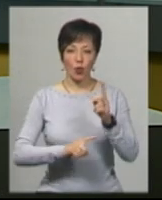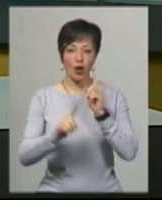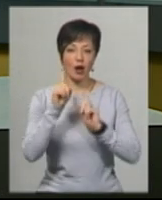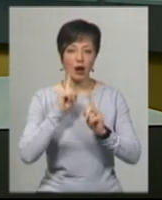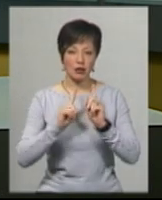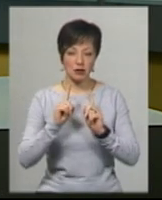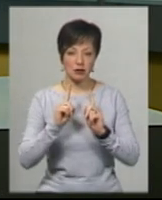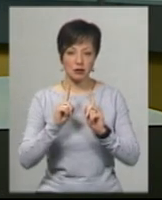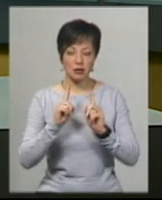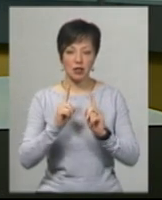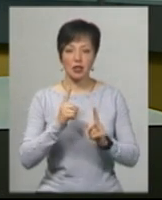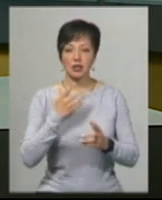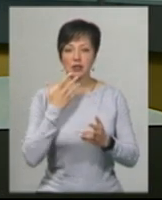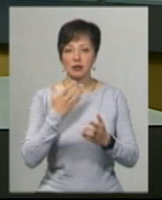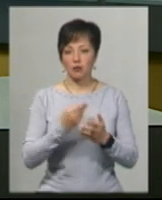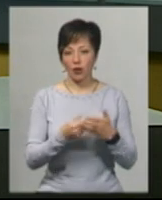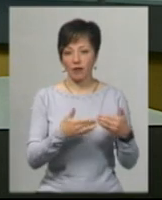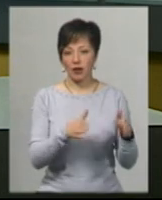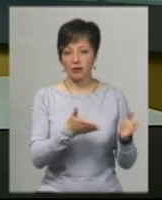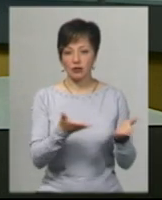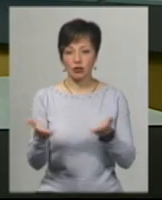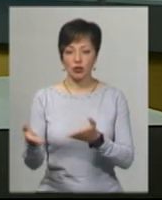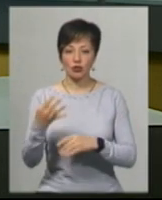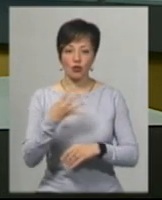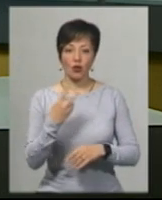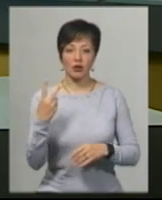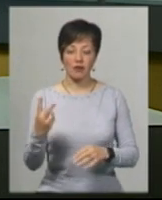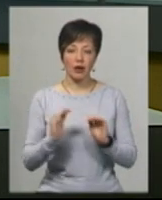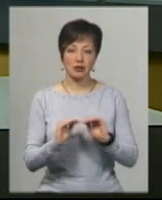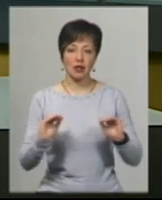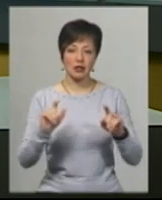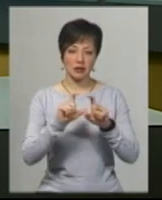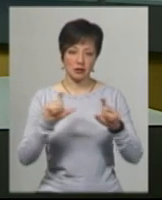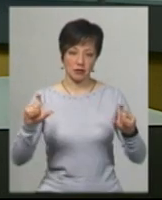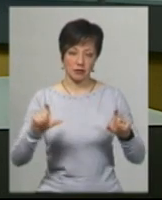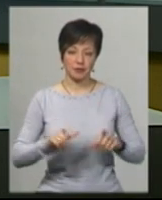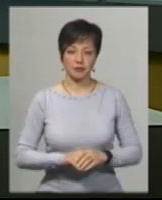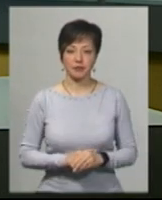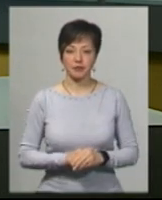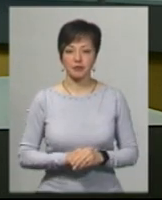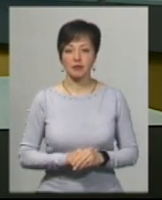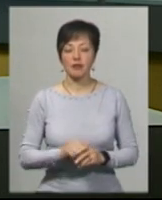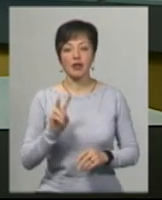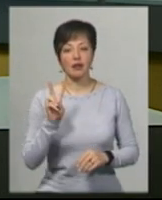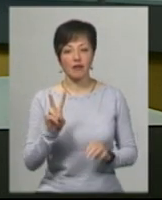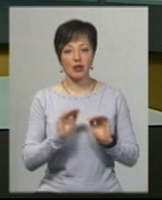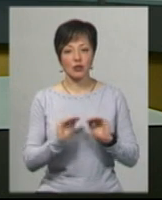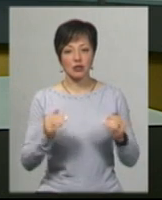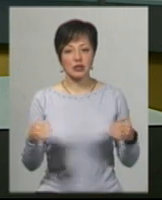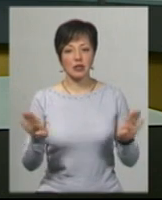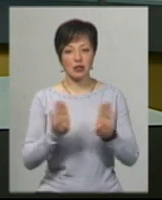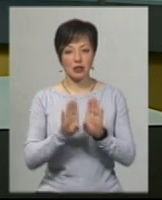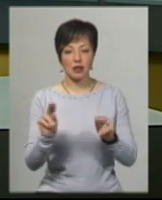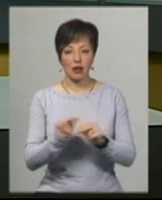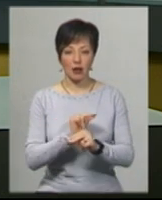Надії Балабуст, свої двері відчинили 42 із 44 закладів дошкільної освіти, оскільки два садочки закриті на